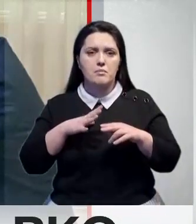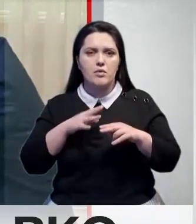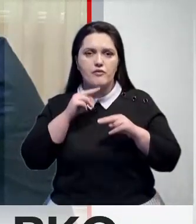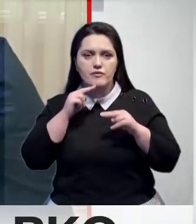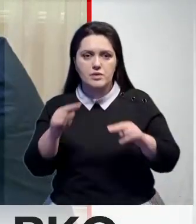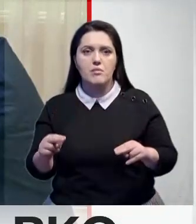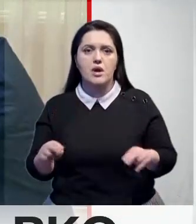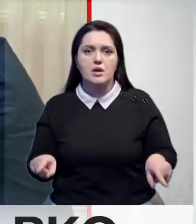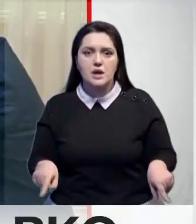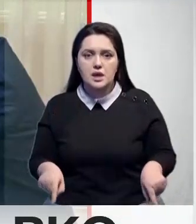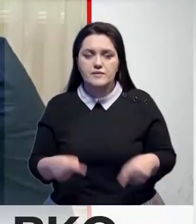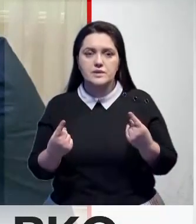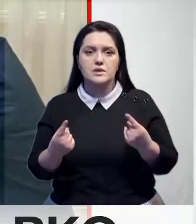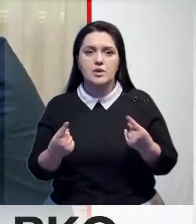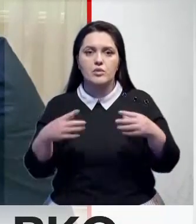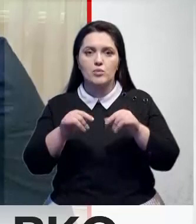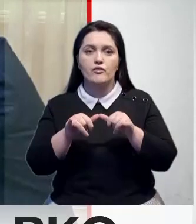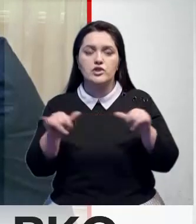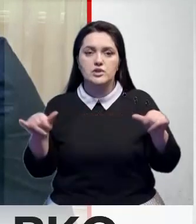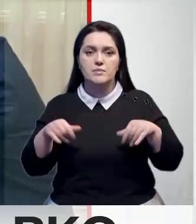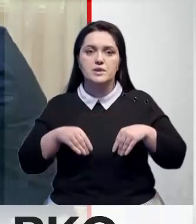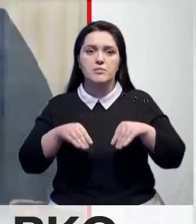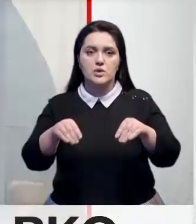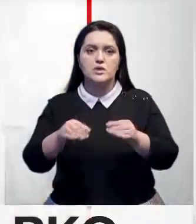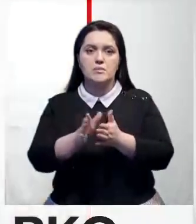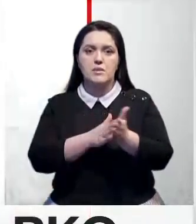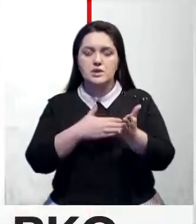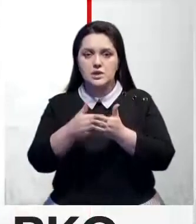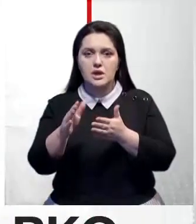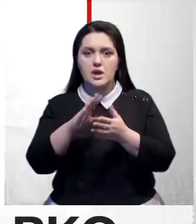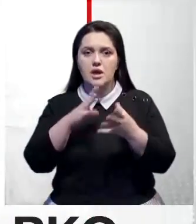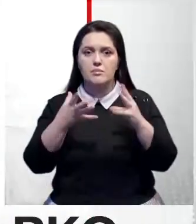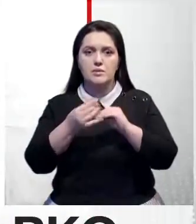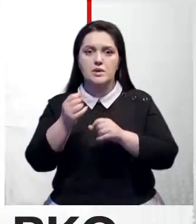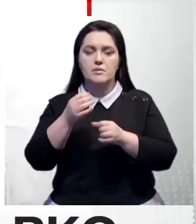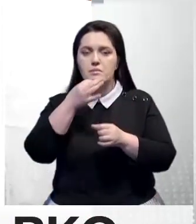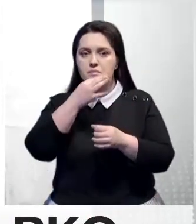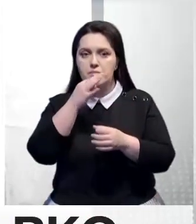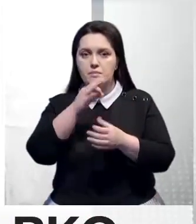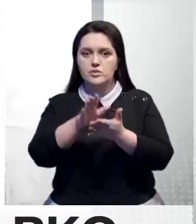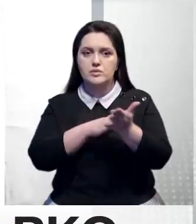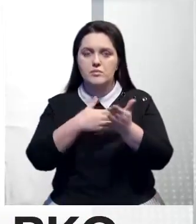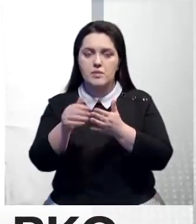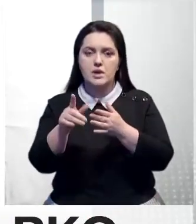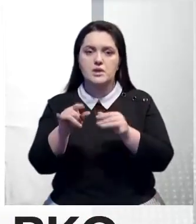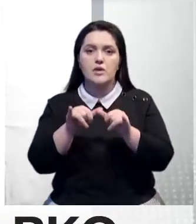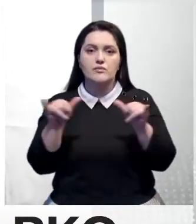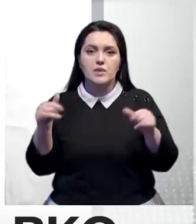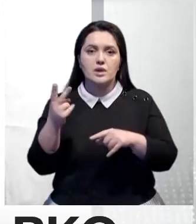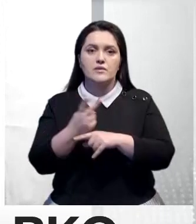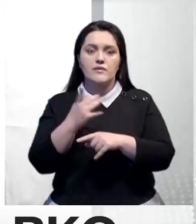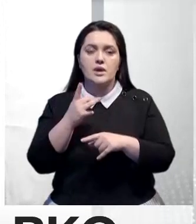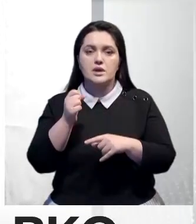уделяют развитию агропромышленного комплекса. Увеличенные пассивные площади маслячных, объем производства подсолнечного масла